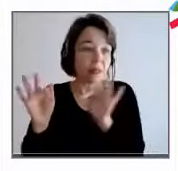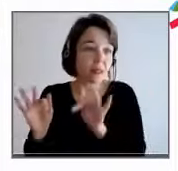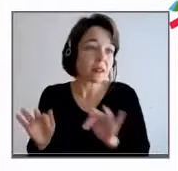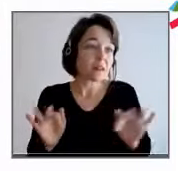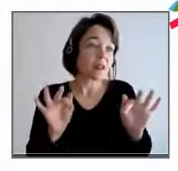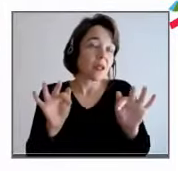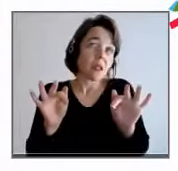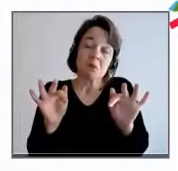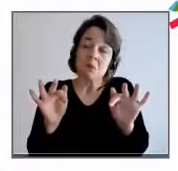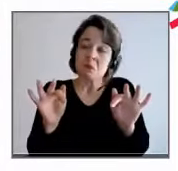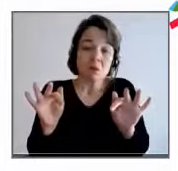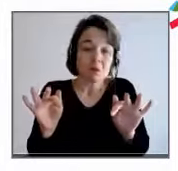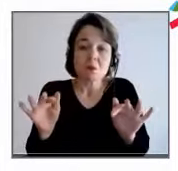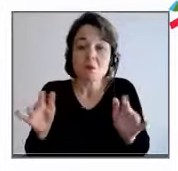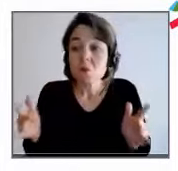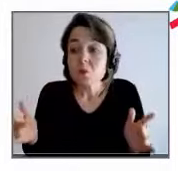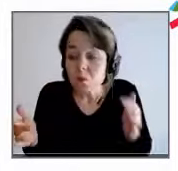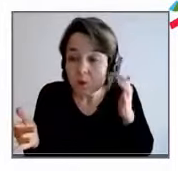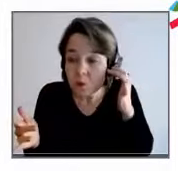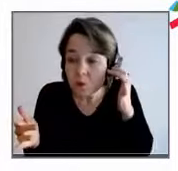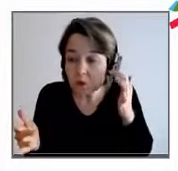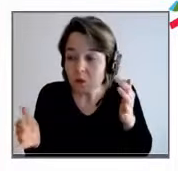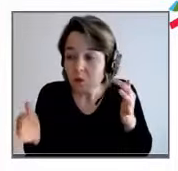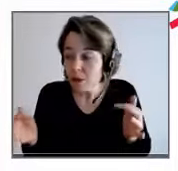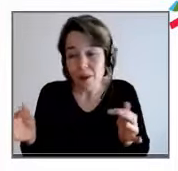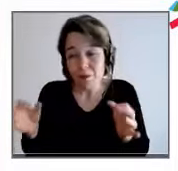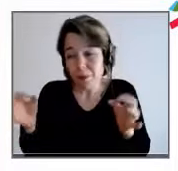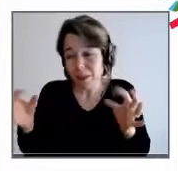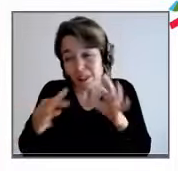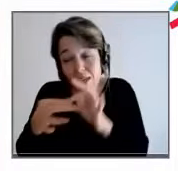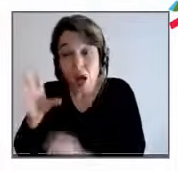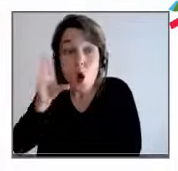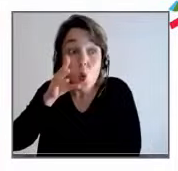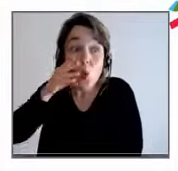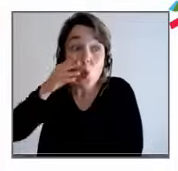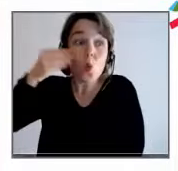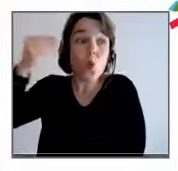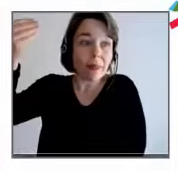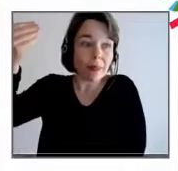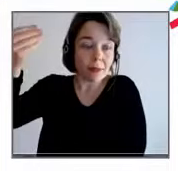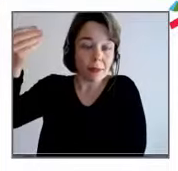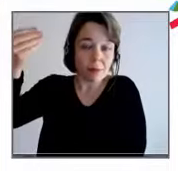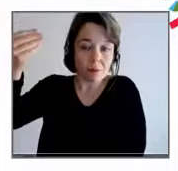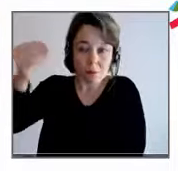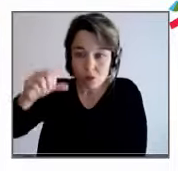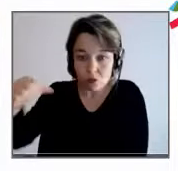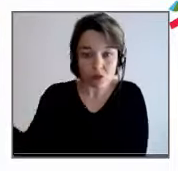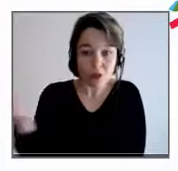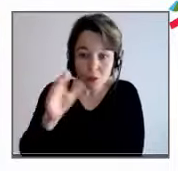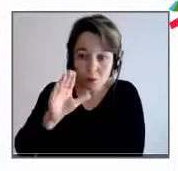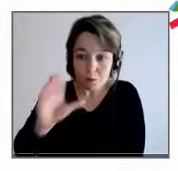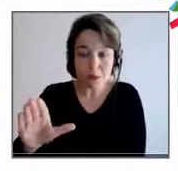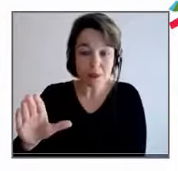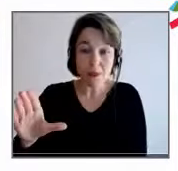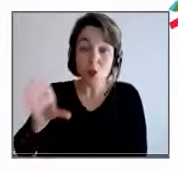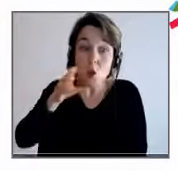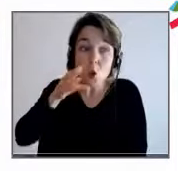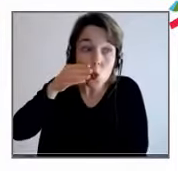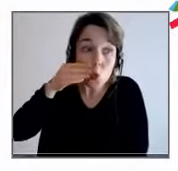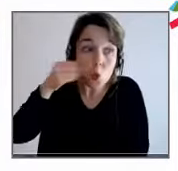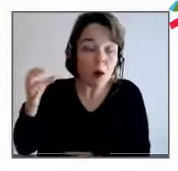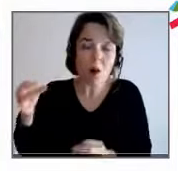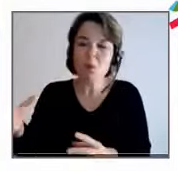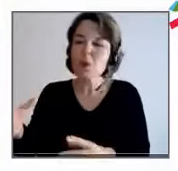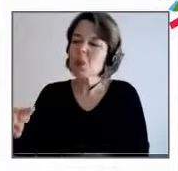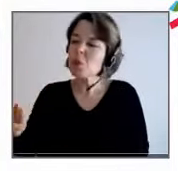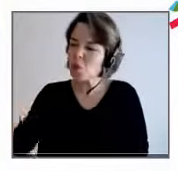'ont dit, solidarité, mais c'est un humanisme en fait, tout simplement, c'est de reconnaître l'autre comme un être humain, pas comme un outil de production. Et si